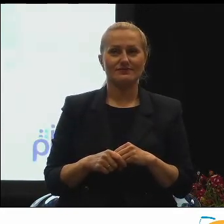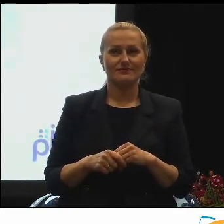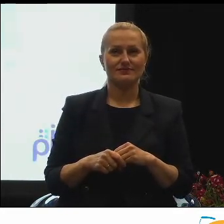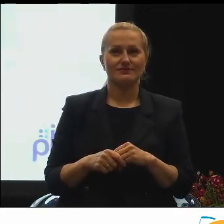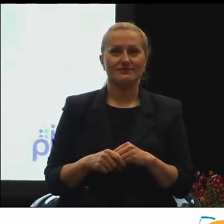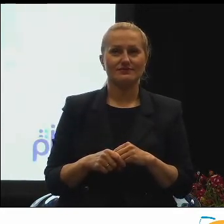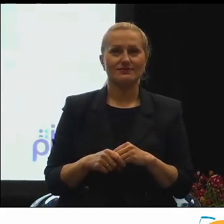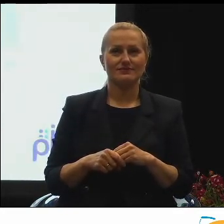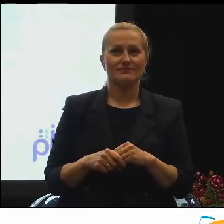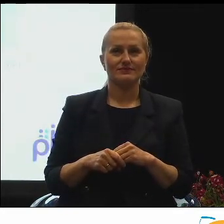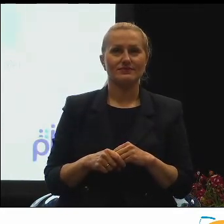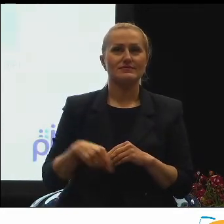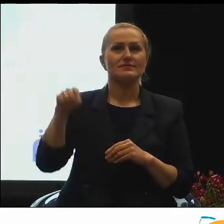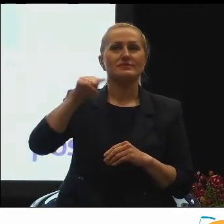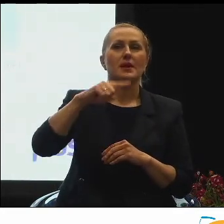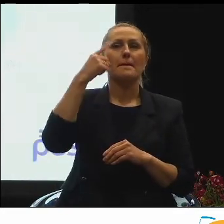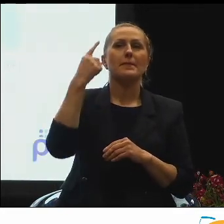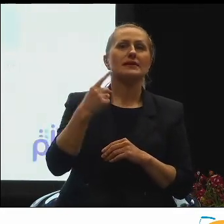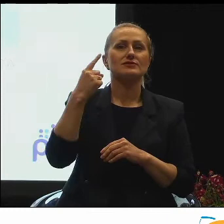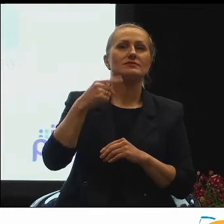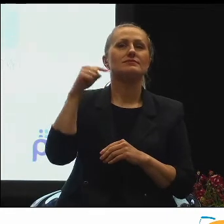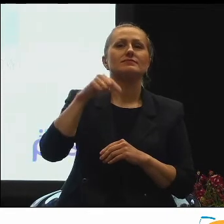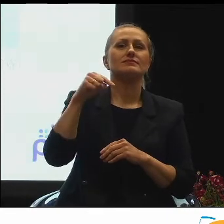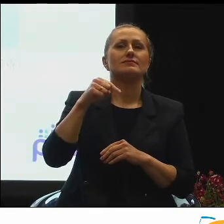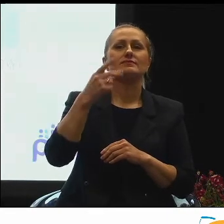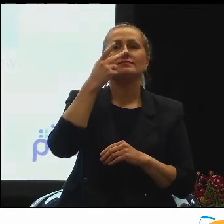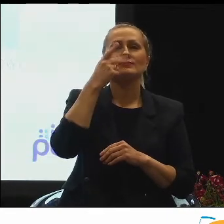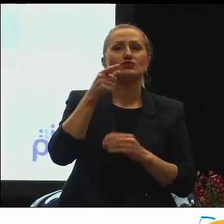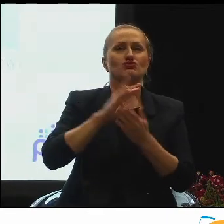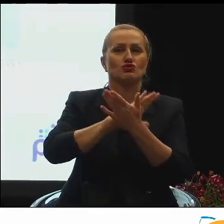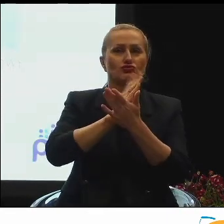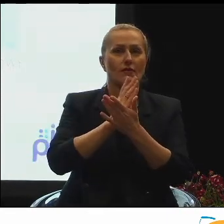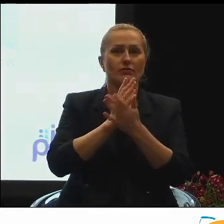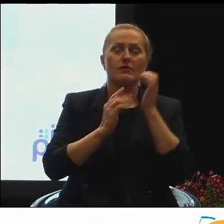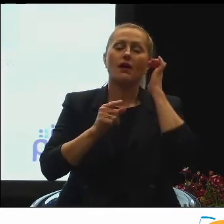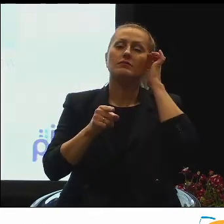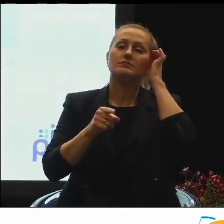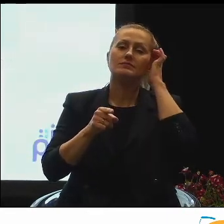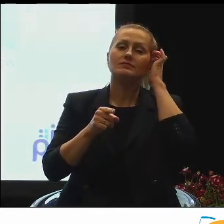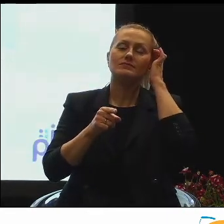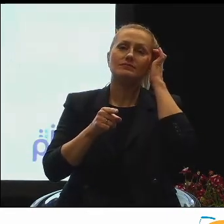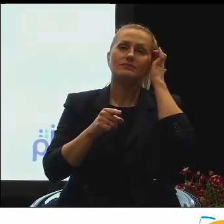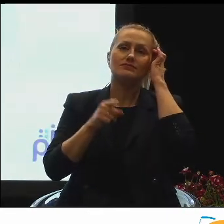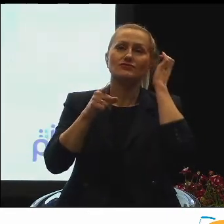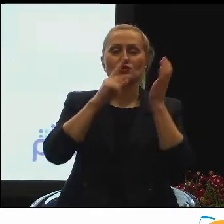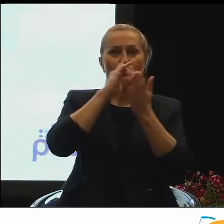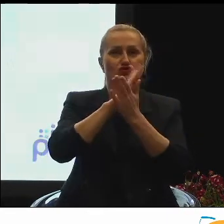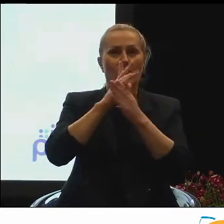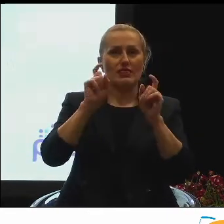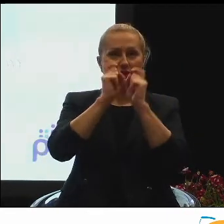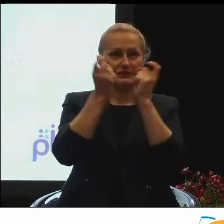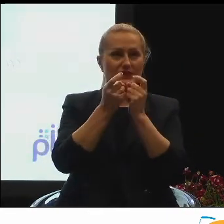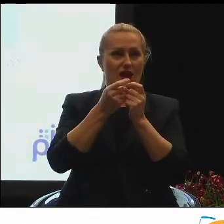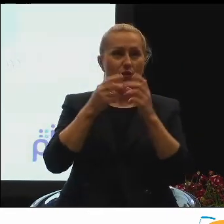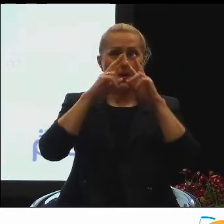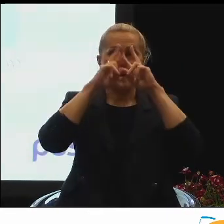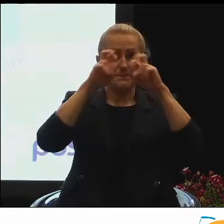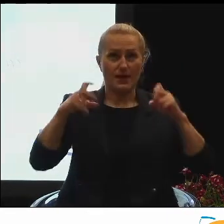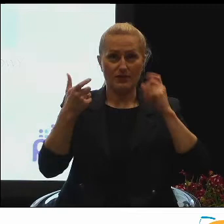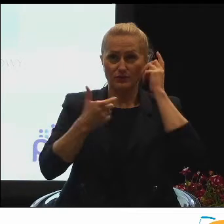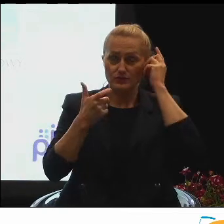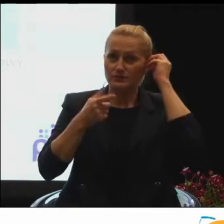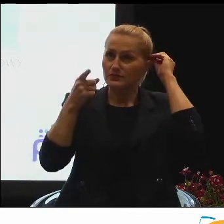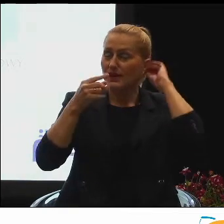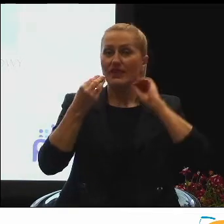Ten pierwszy słupek to jest średnia z całego badania. Najwyższy słupek